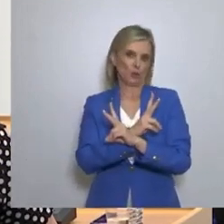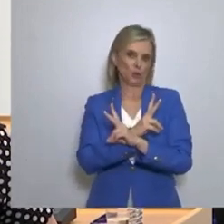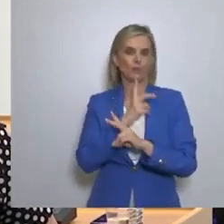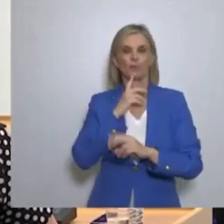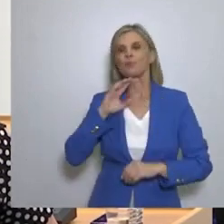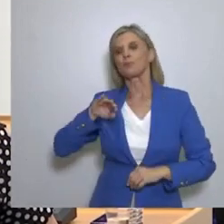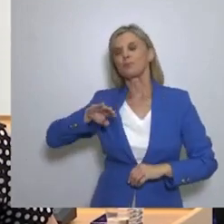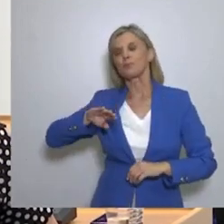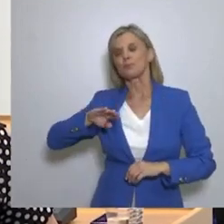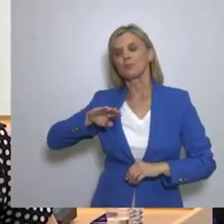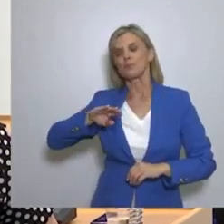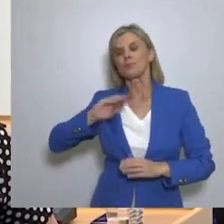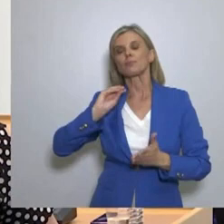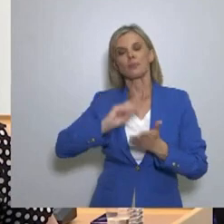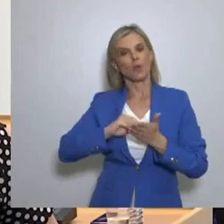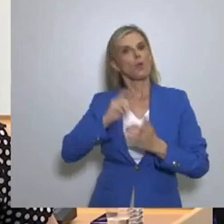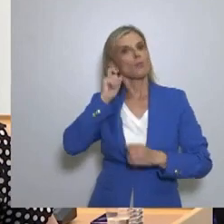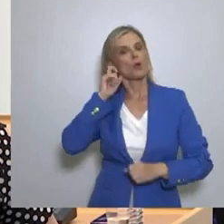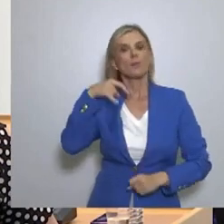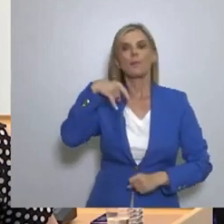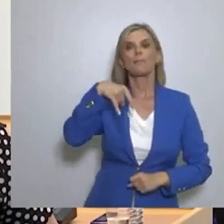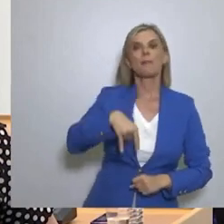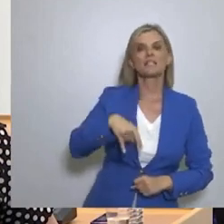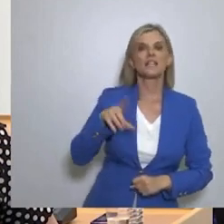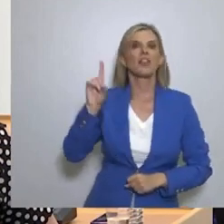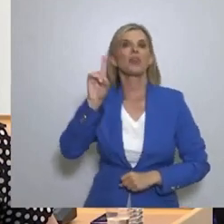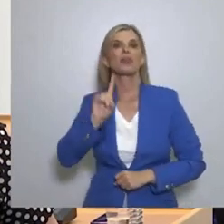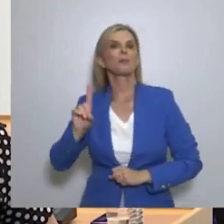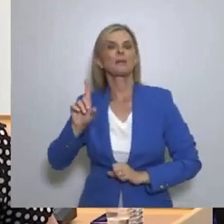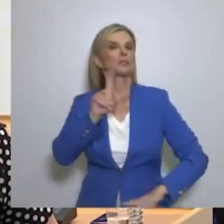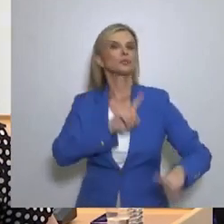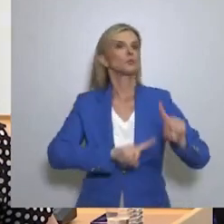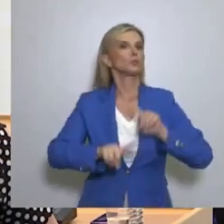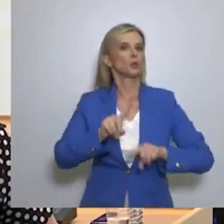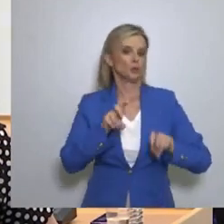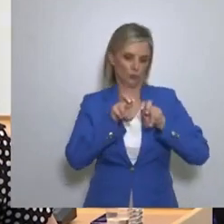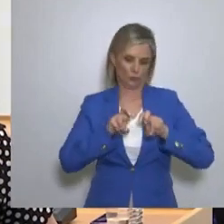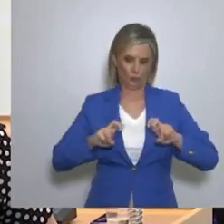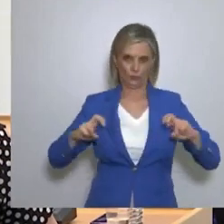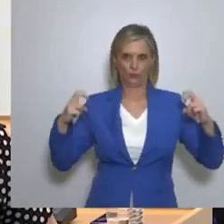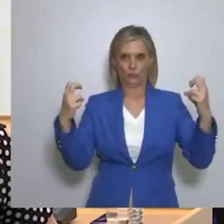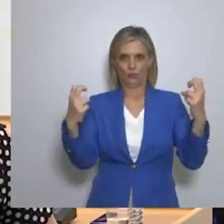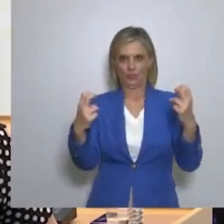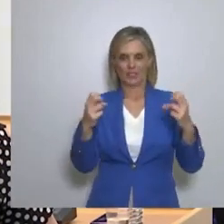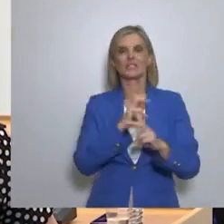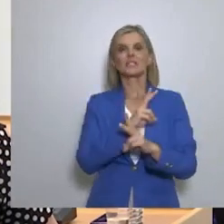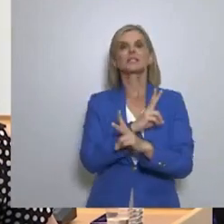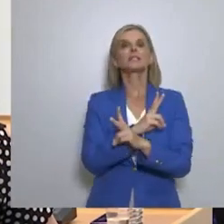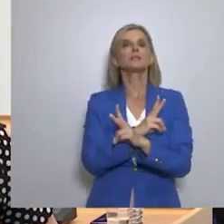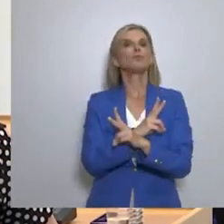τέλος ο κύριος Πασχαλίδης, δημήτριος σύμβουλος